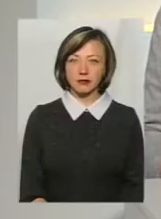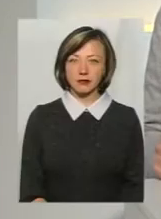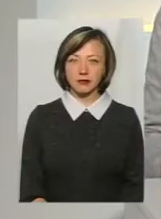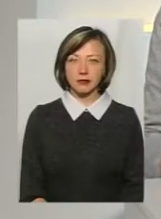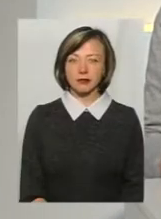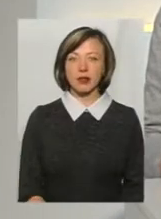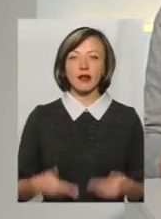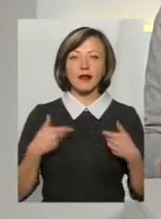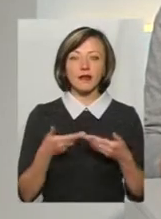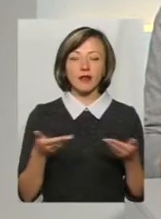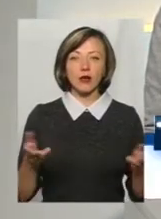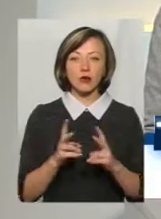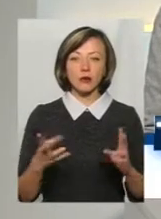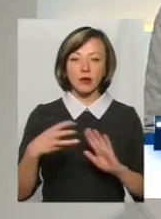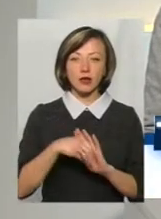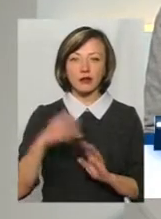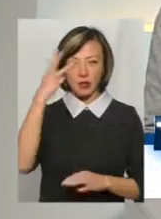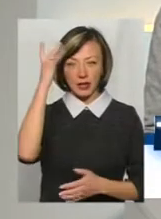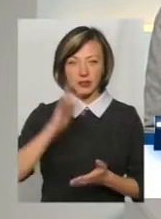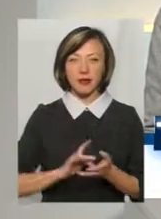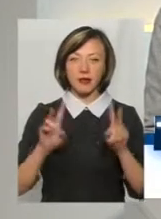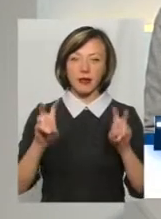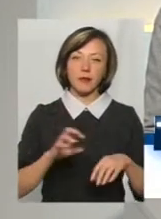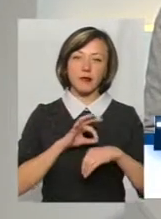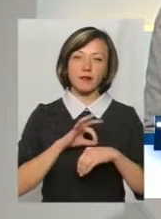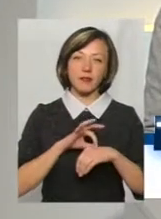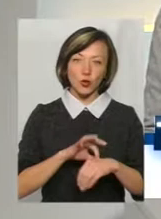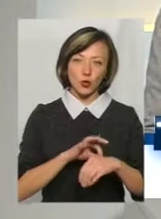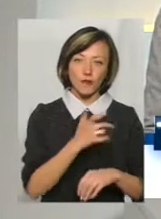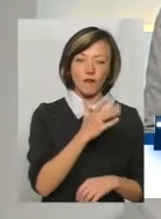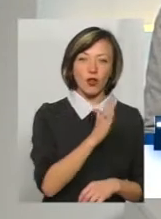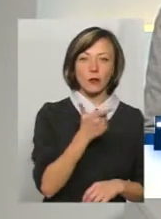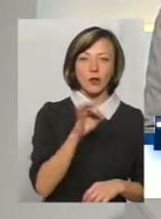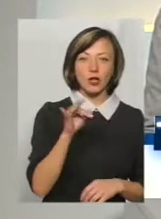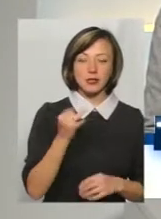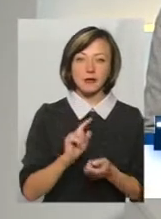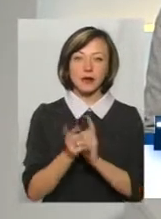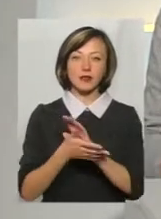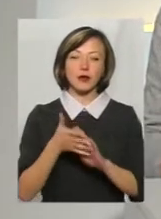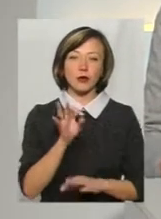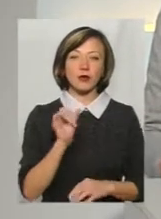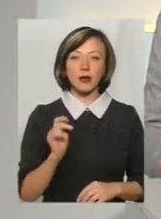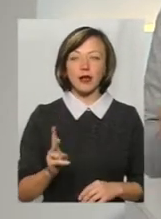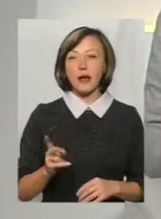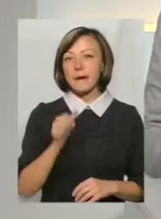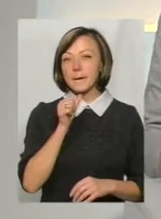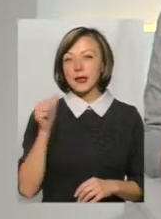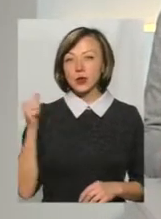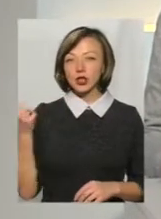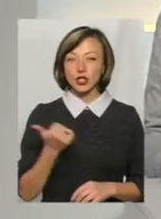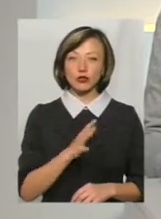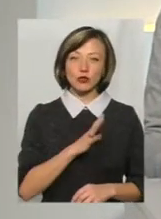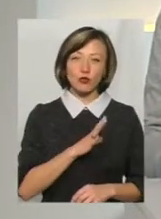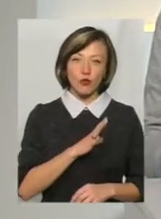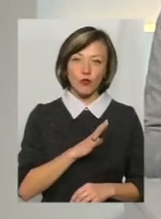Вітаю всіх, хто прийнявся до телеканалу Поділля Центр. В ефірі тема. Для вас працює Володимир Гординський та Ольга Рибак, перекладана мовою жестів. Минулий тиждень був